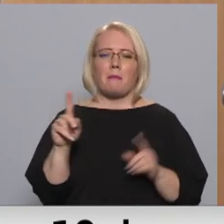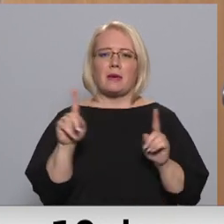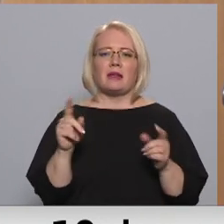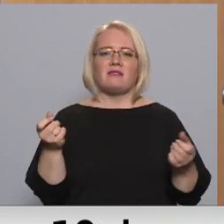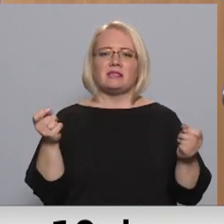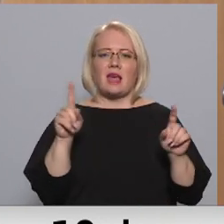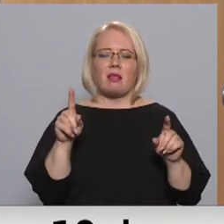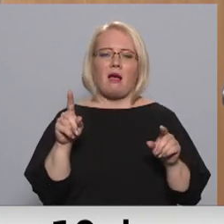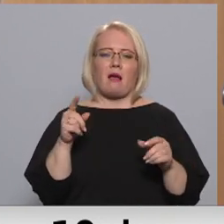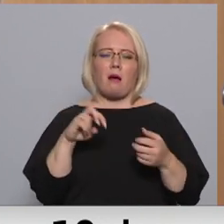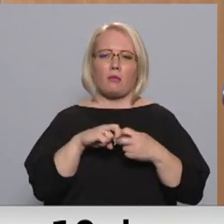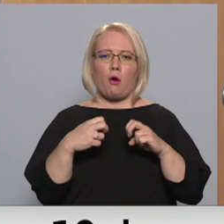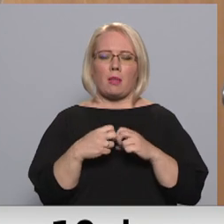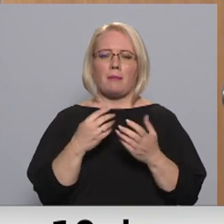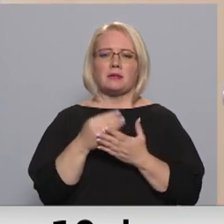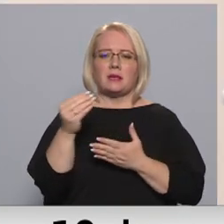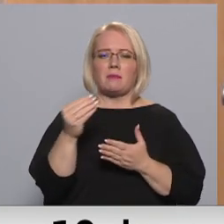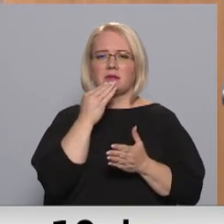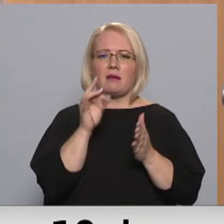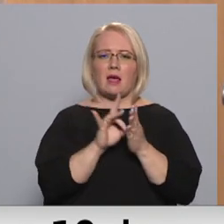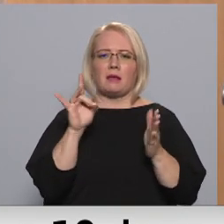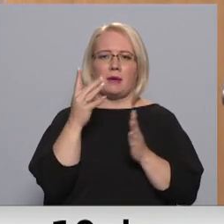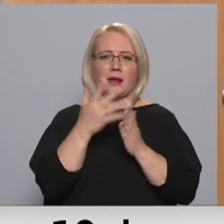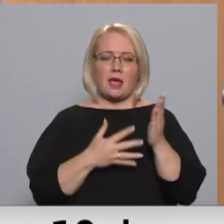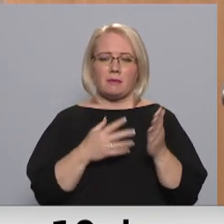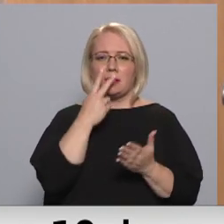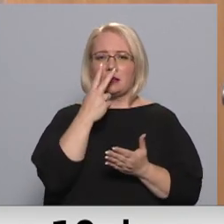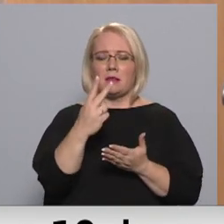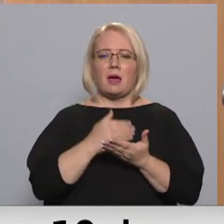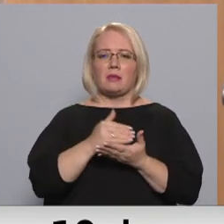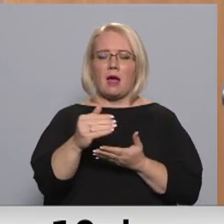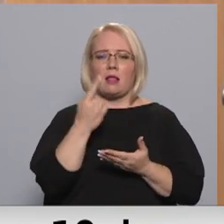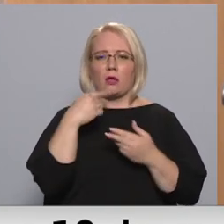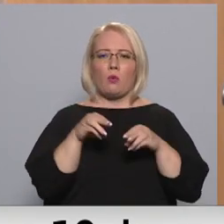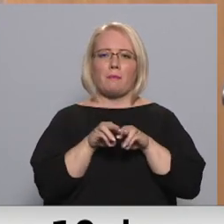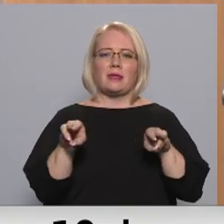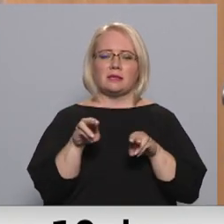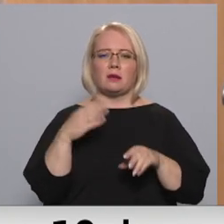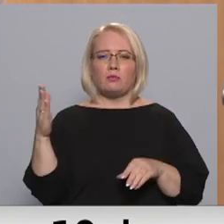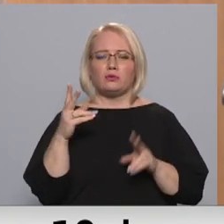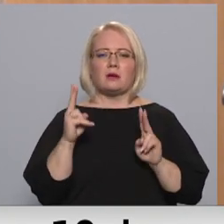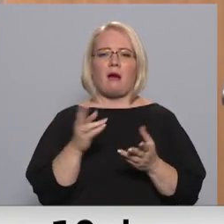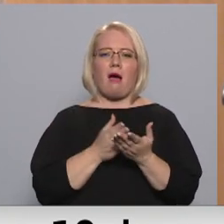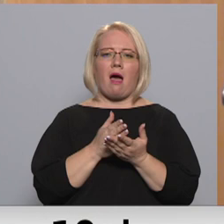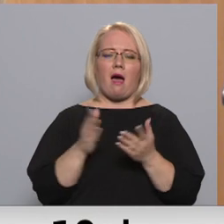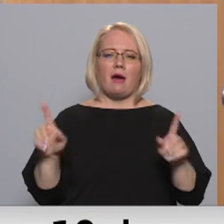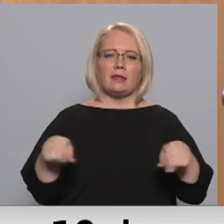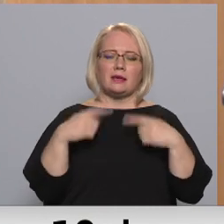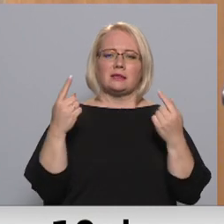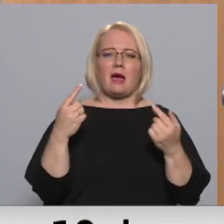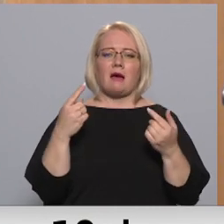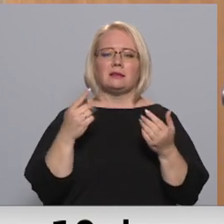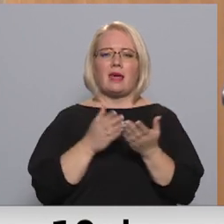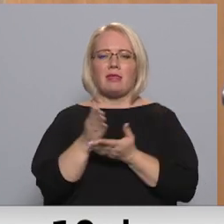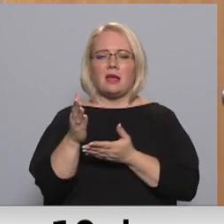vislielākās problēmas nomaksāt šos elektrības rēķinus. Skatīsimies arī tālāk no ministrī, skatīstās šī tendence ar elektrības cenu kāpumu